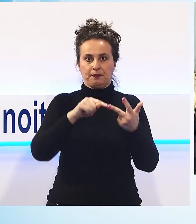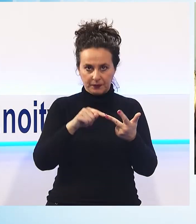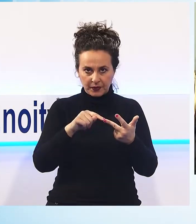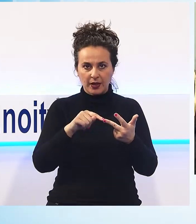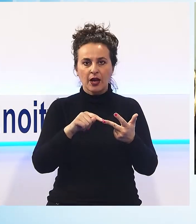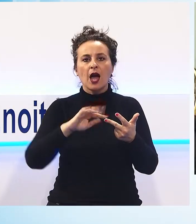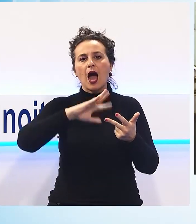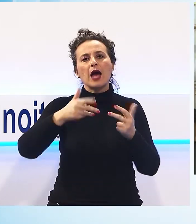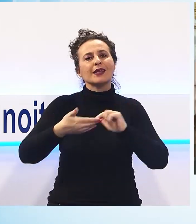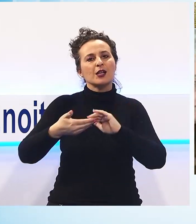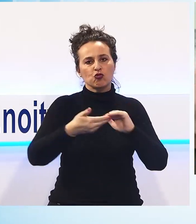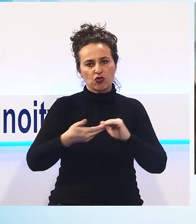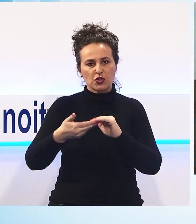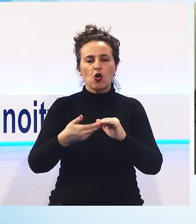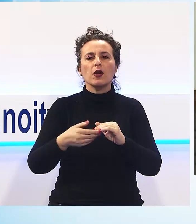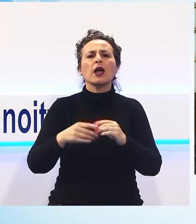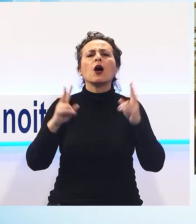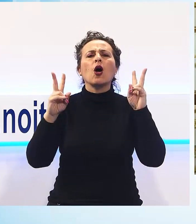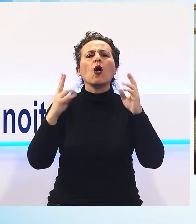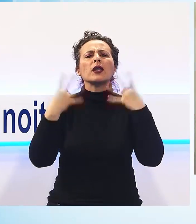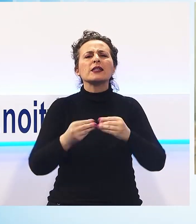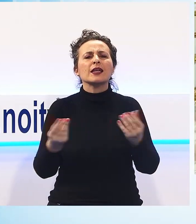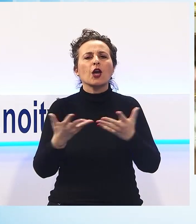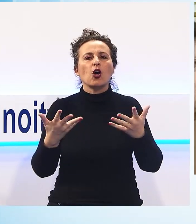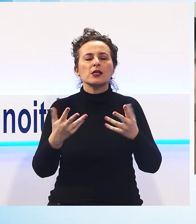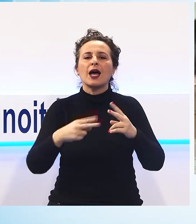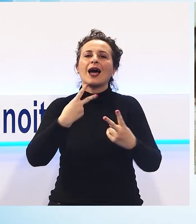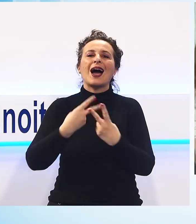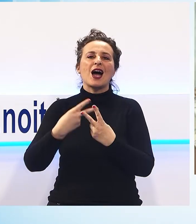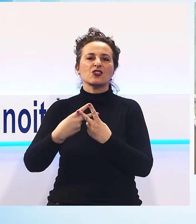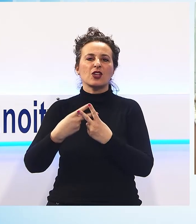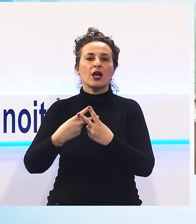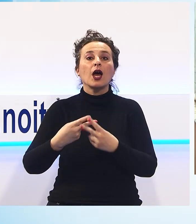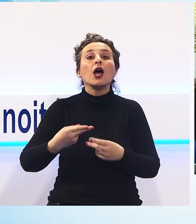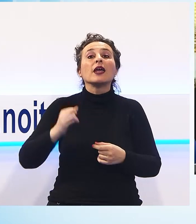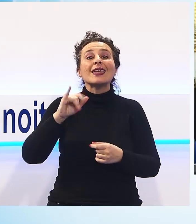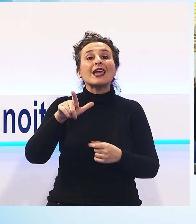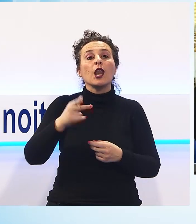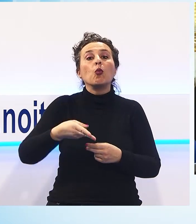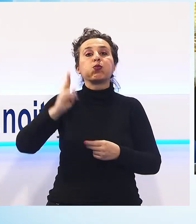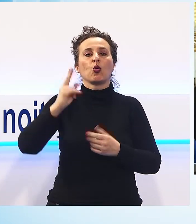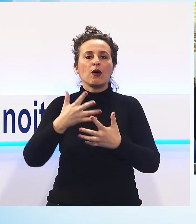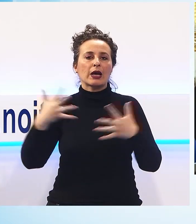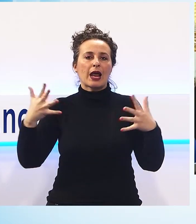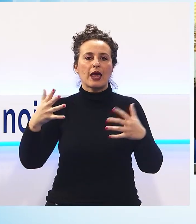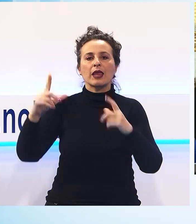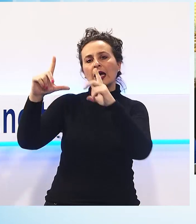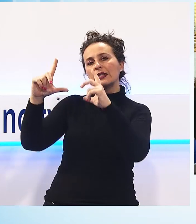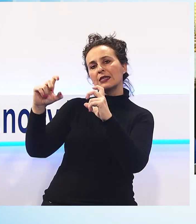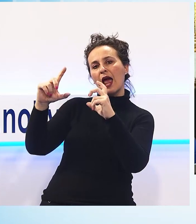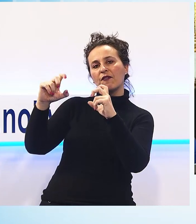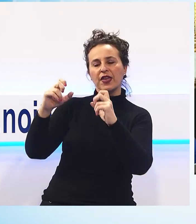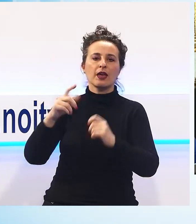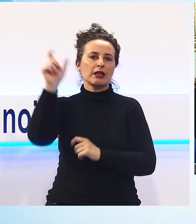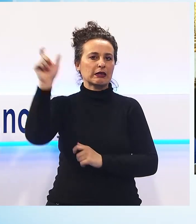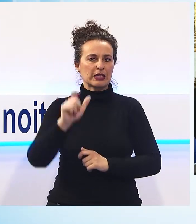Centinaia di persone in tutta Italia pubblicheranno un selfie su Facebook o Instagram con un pensiero accompagnato dalle hashtag